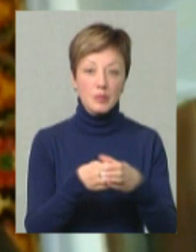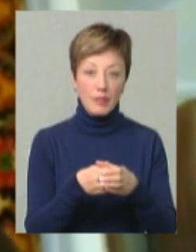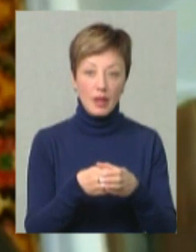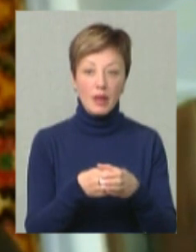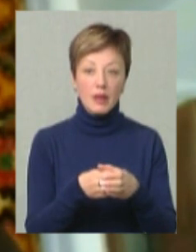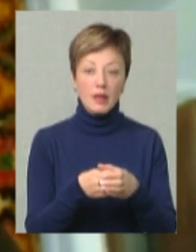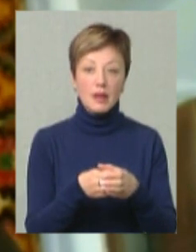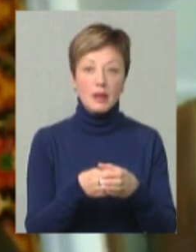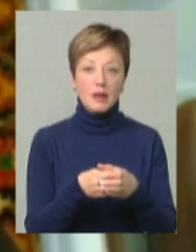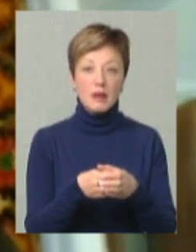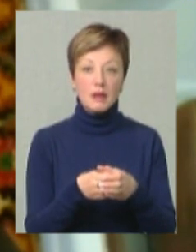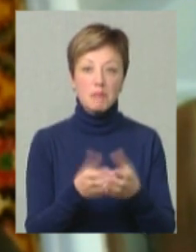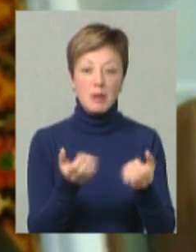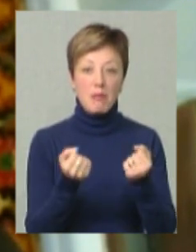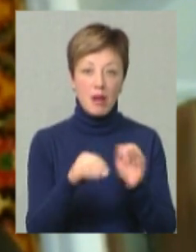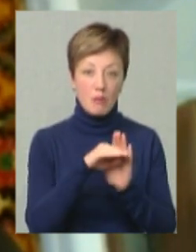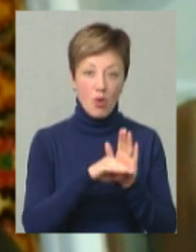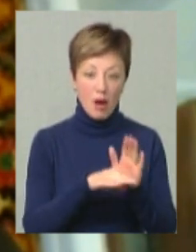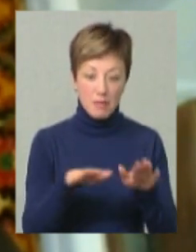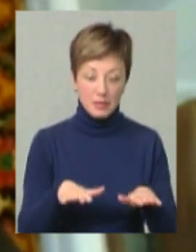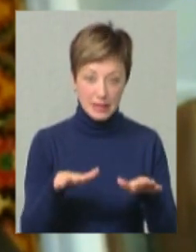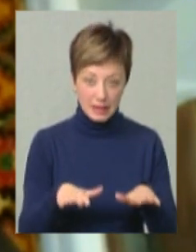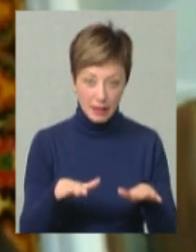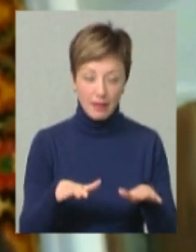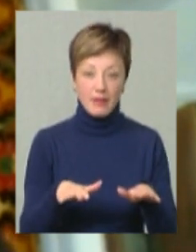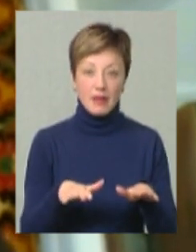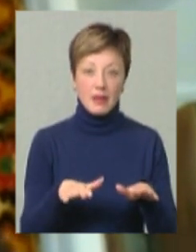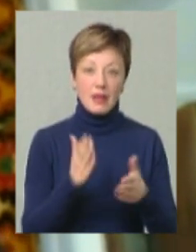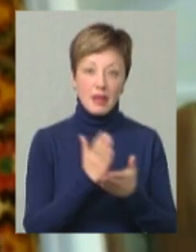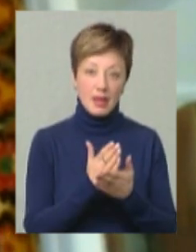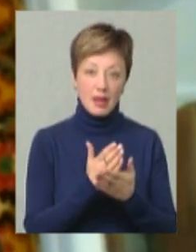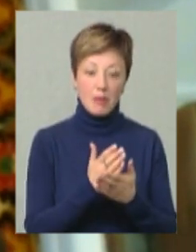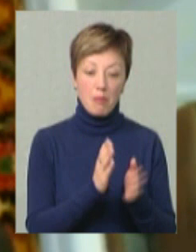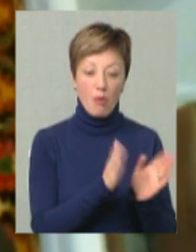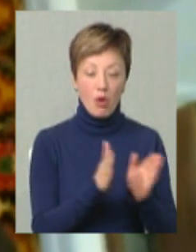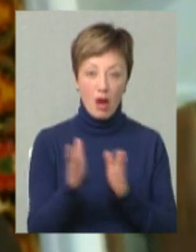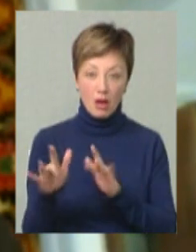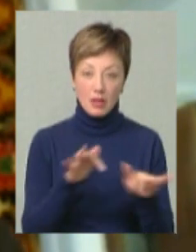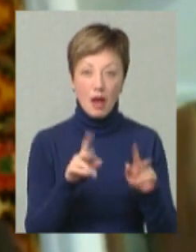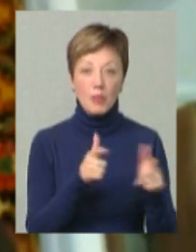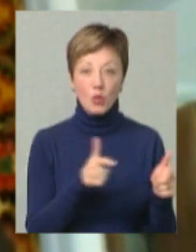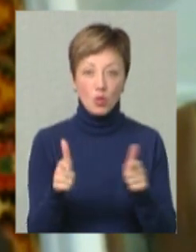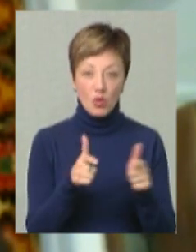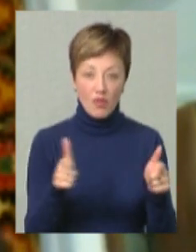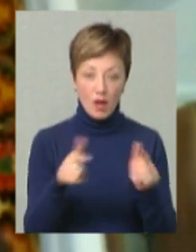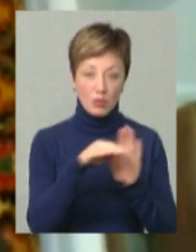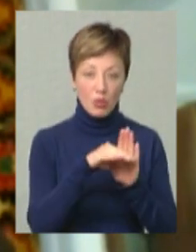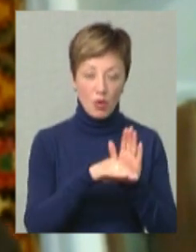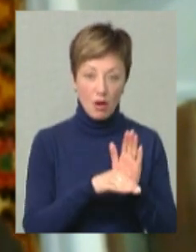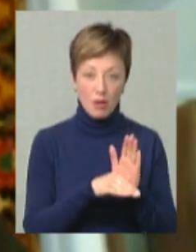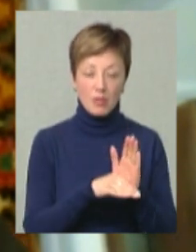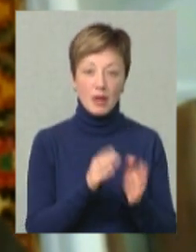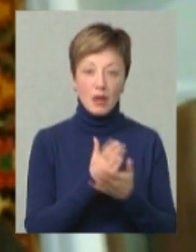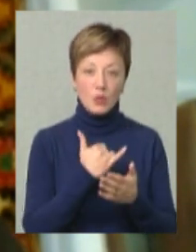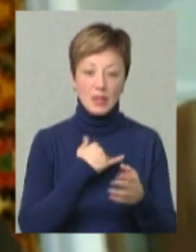приймали свої такі місцеві програми, МСД Перемоги, є там певний алгоритм, як підготувати цю програму, воно